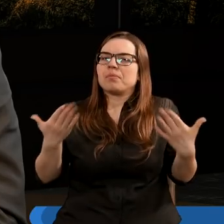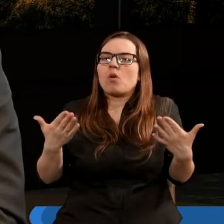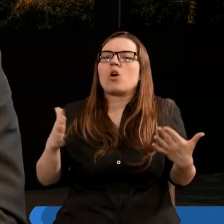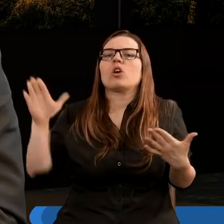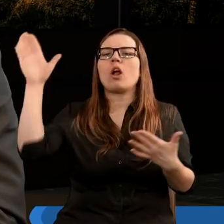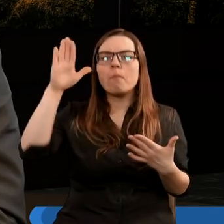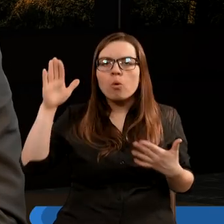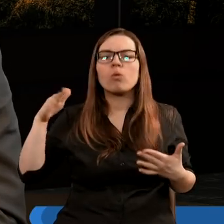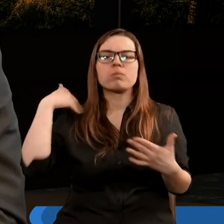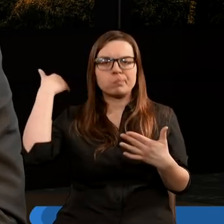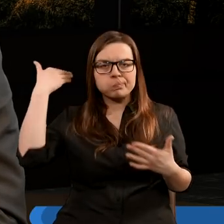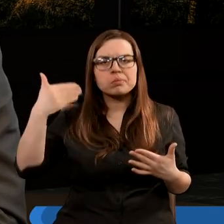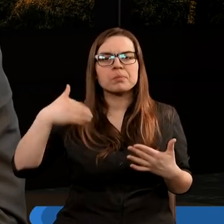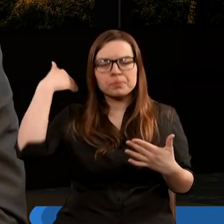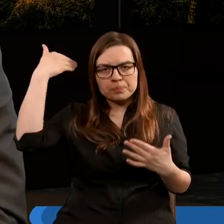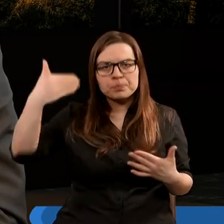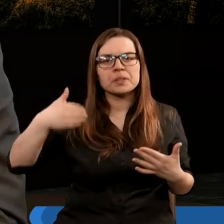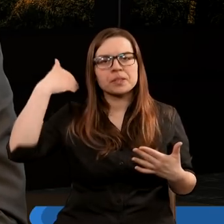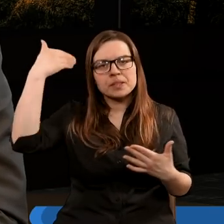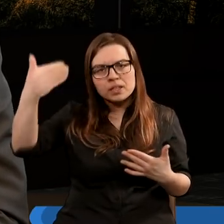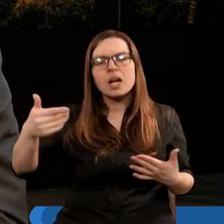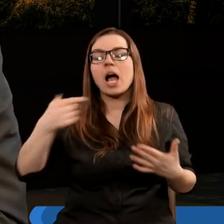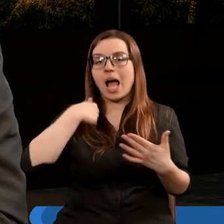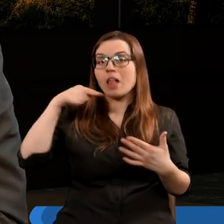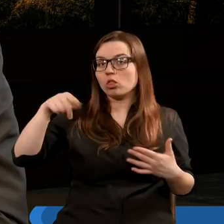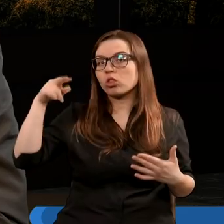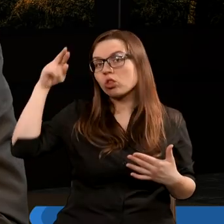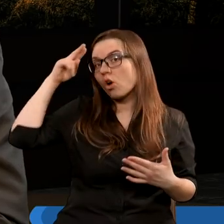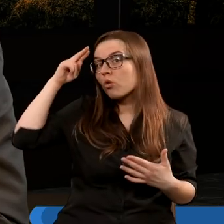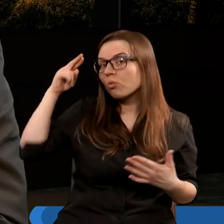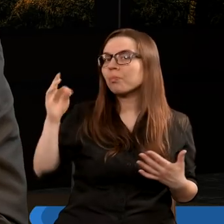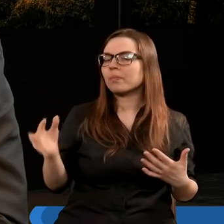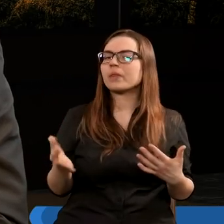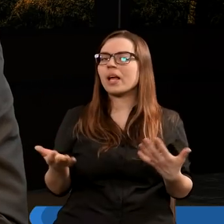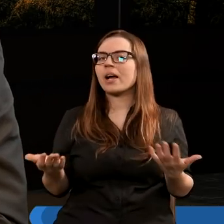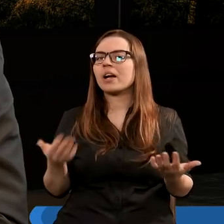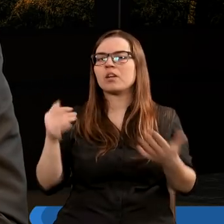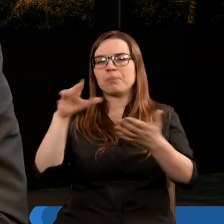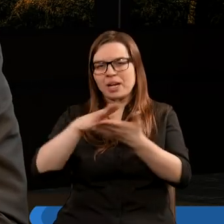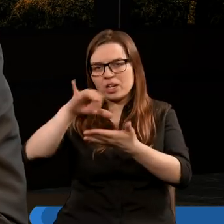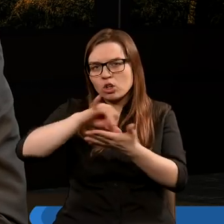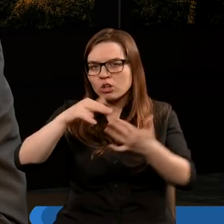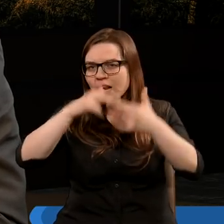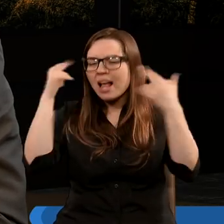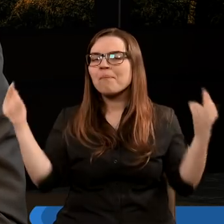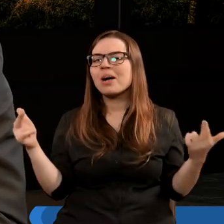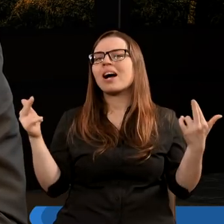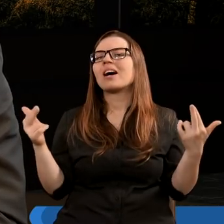że Pan Bóg przemawia i myślę, że ja to tak rozumiem, że przez środek nieba, czyli